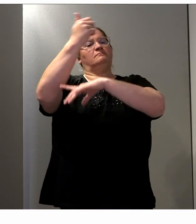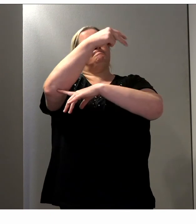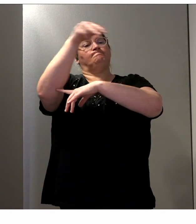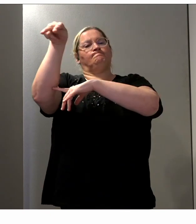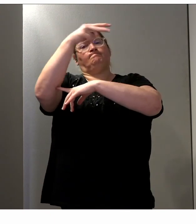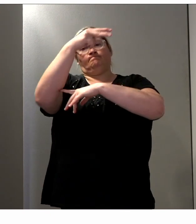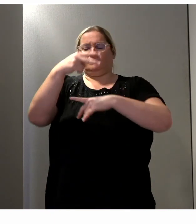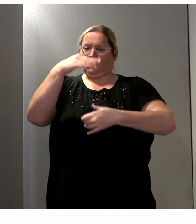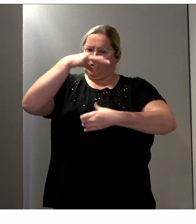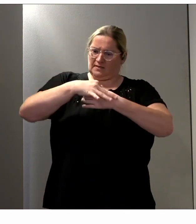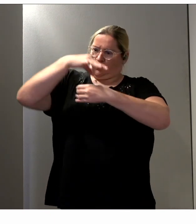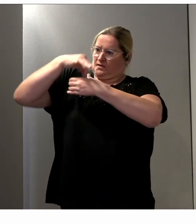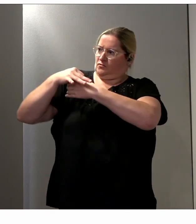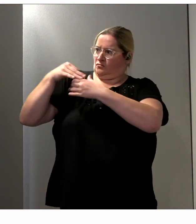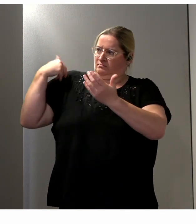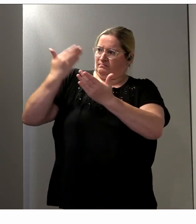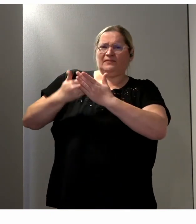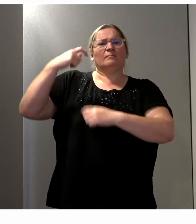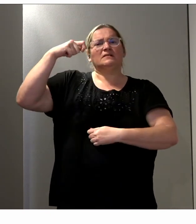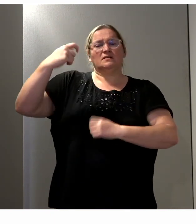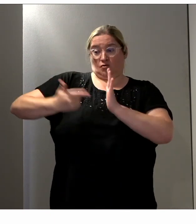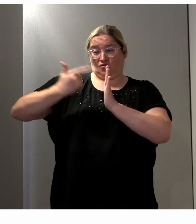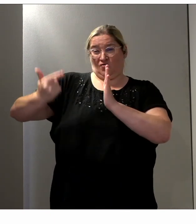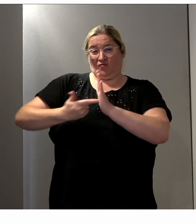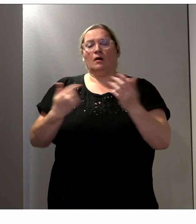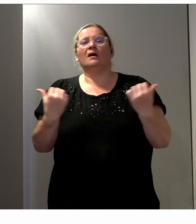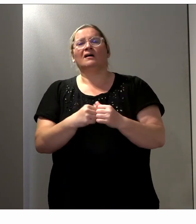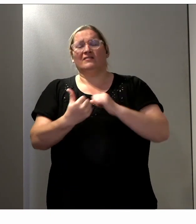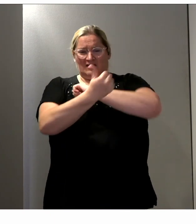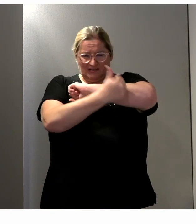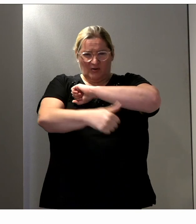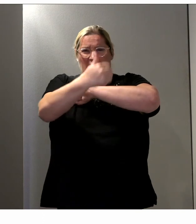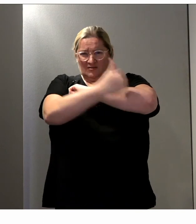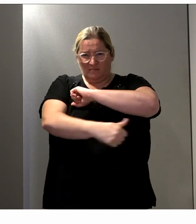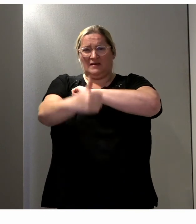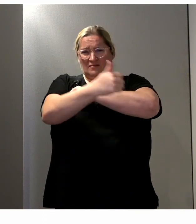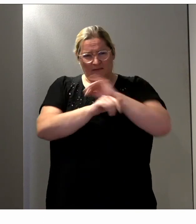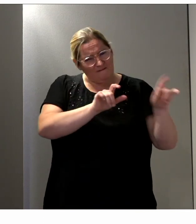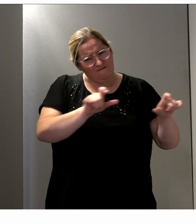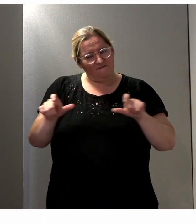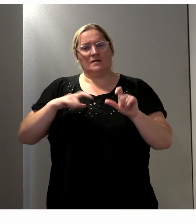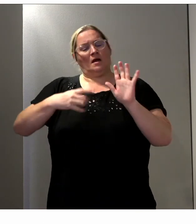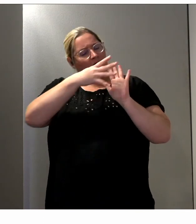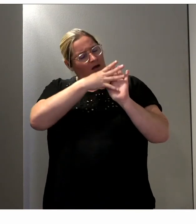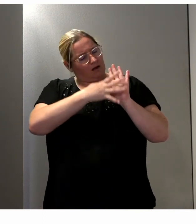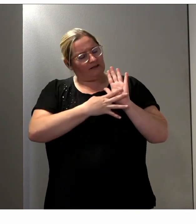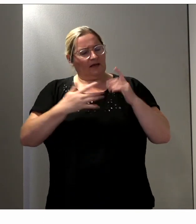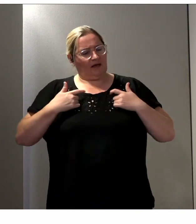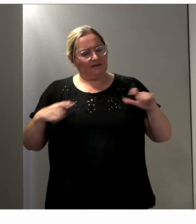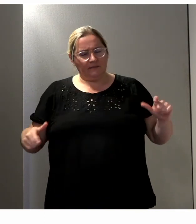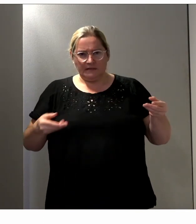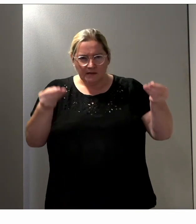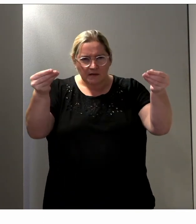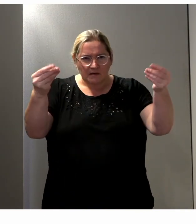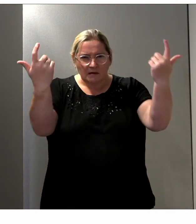élections présidentielles où, toutes les semaines, on scrutait à la base de critères d'acceptabilité,